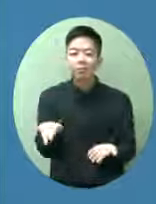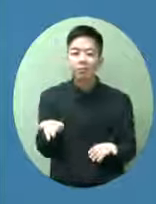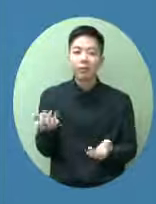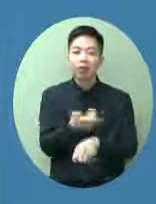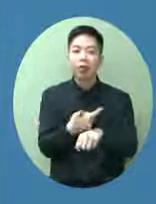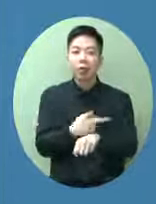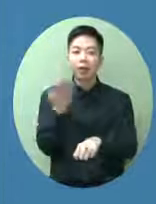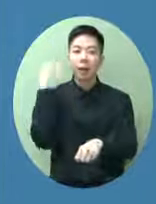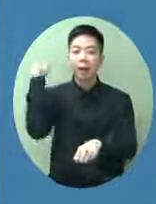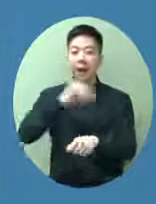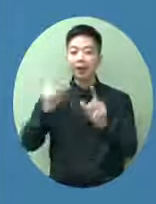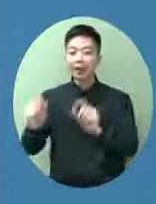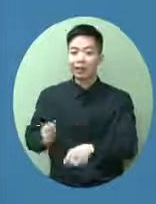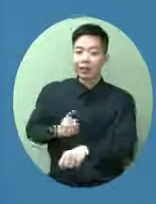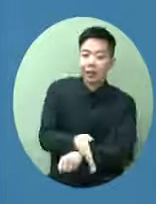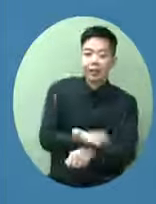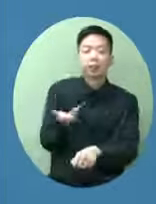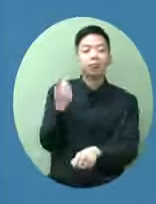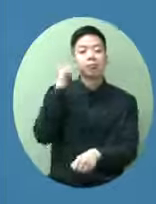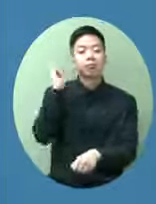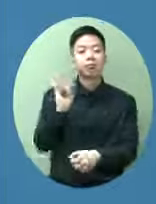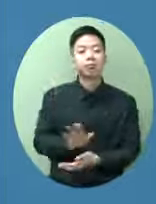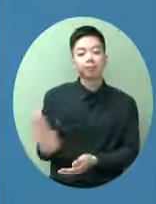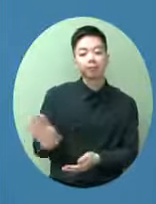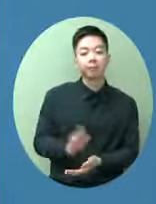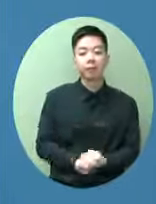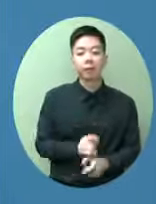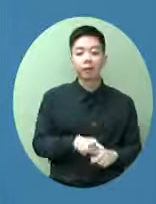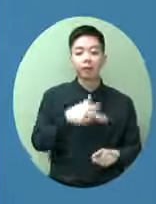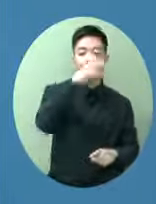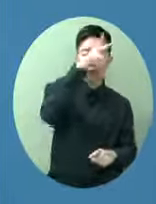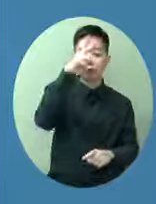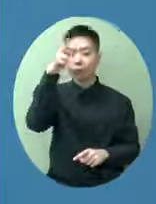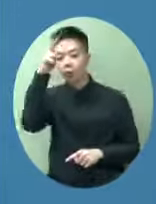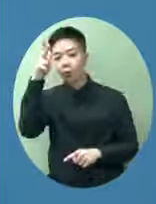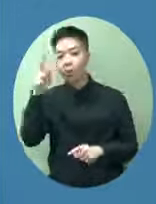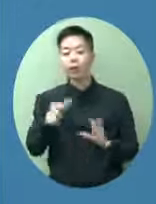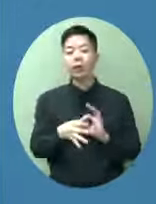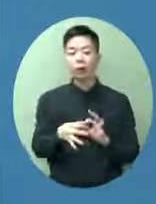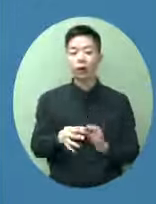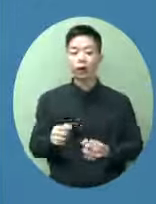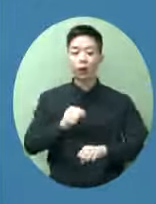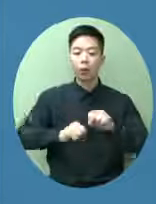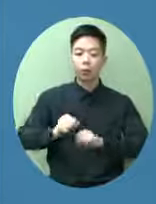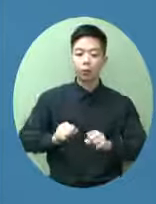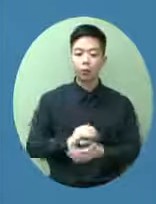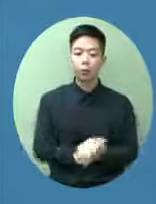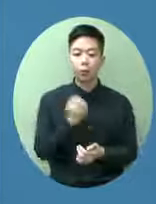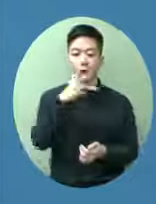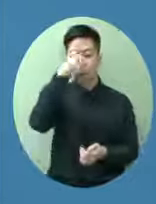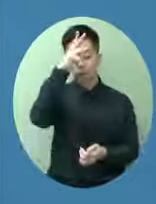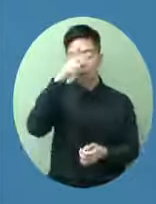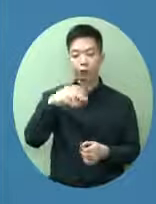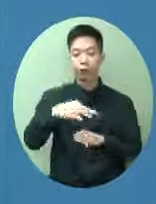才來澄清這是一個政府和政府的行為我們特區政府和A組裡的